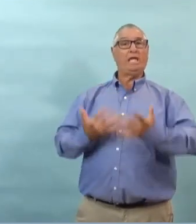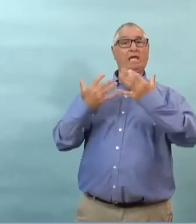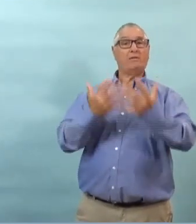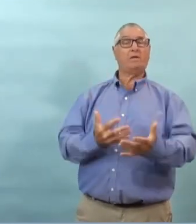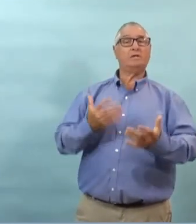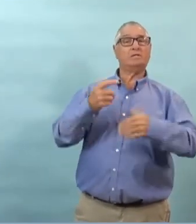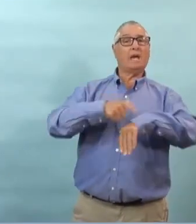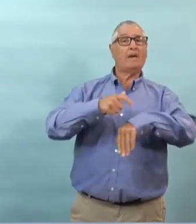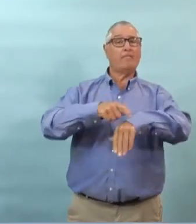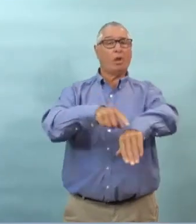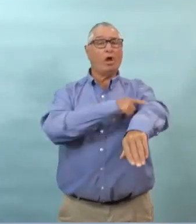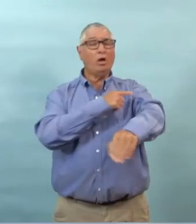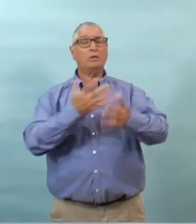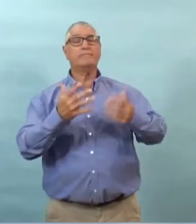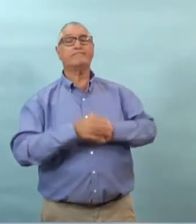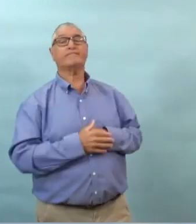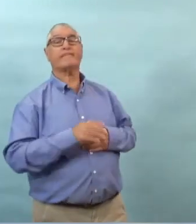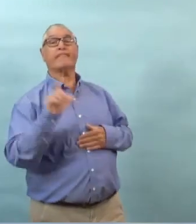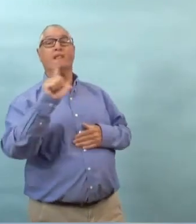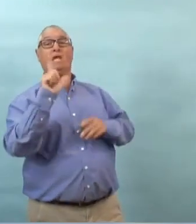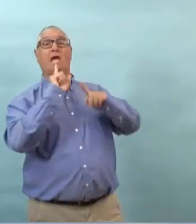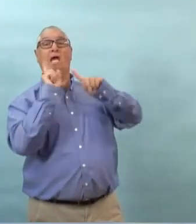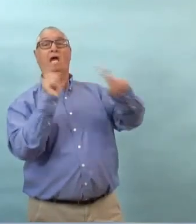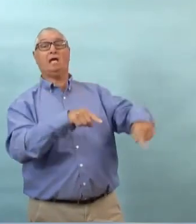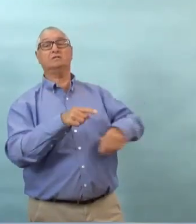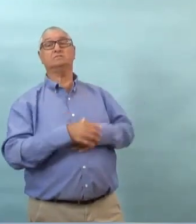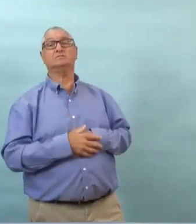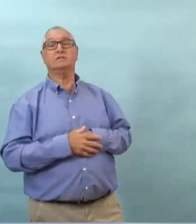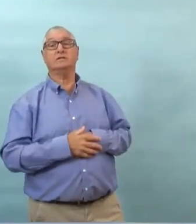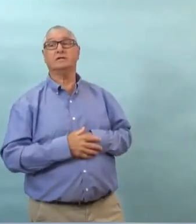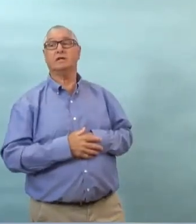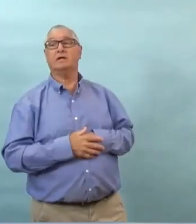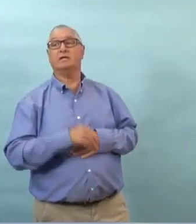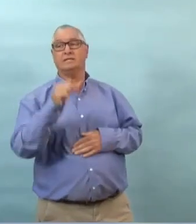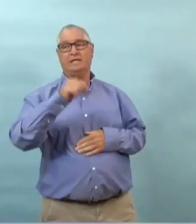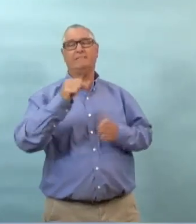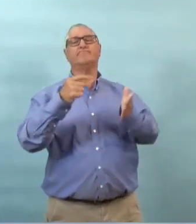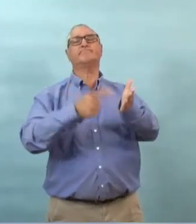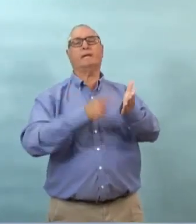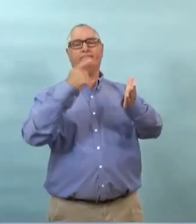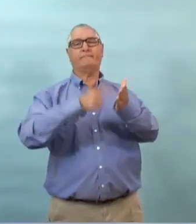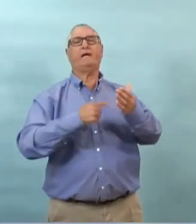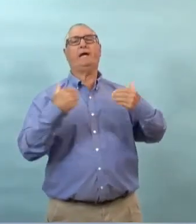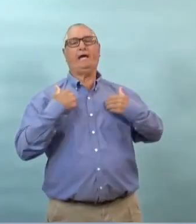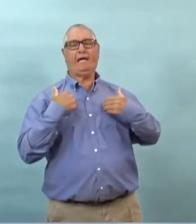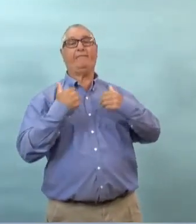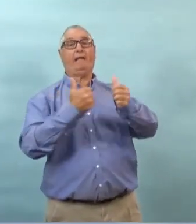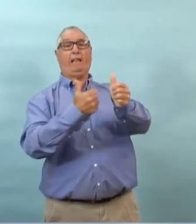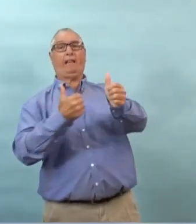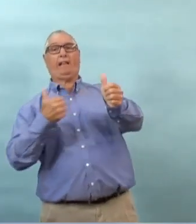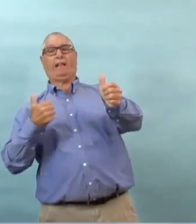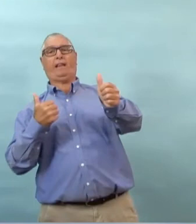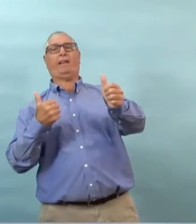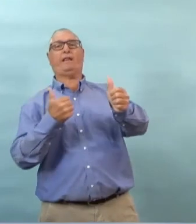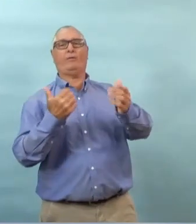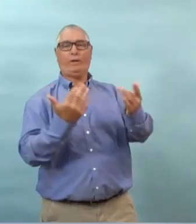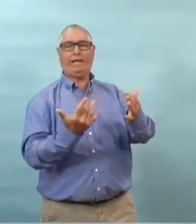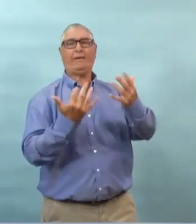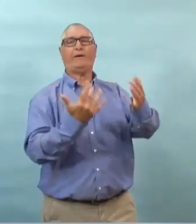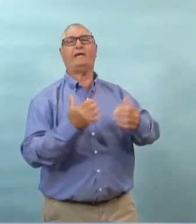problèmes avec les délais dans l'obtention des résultats donc comme vous le savez au cours des derniers mois il y a des